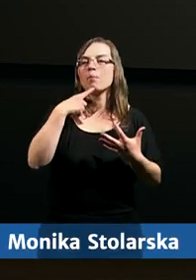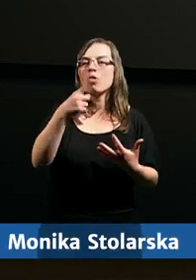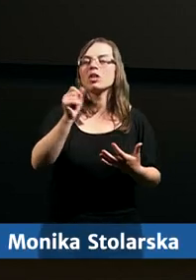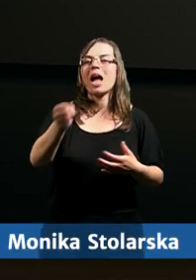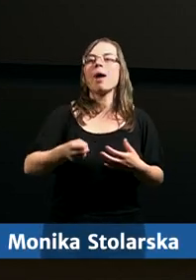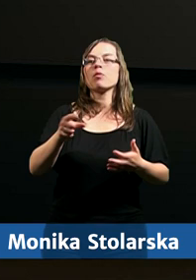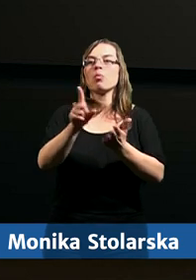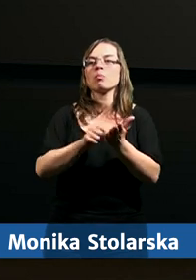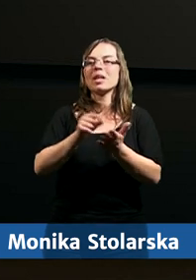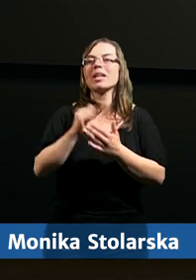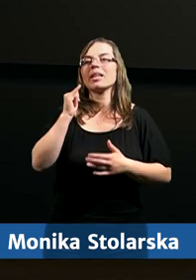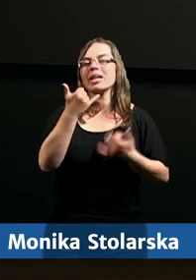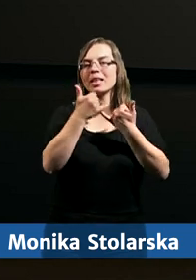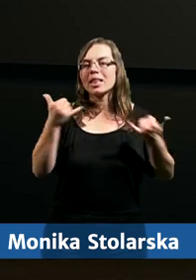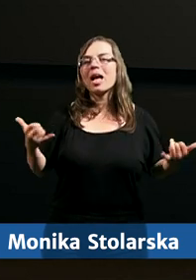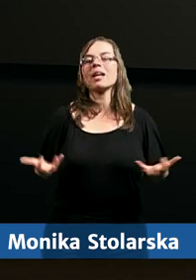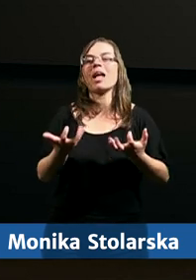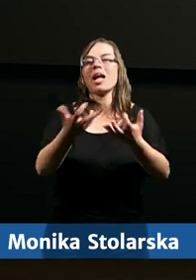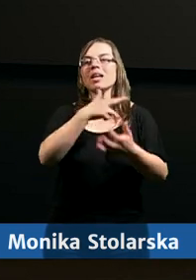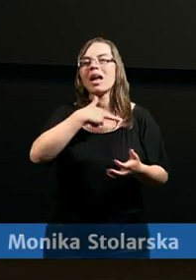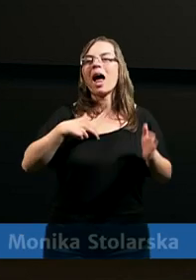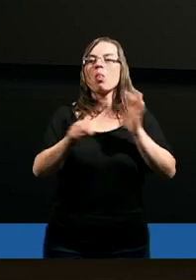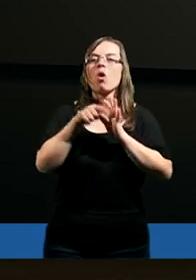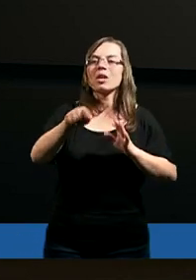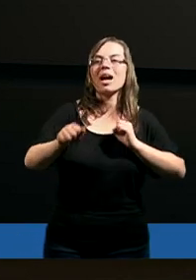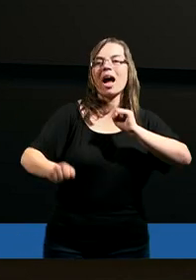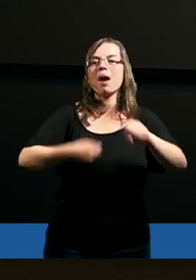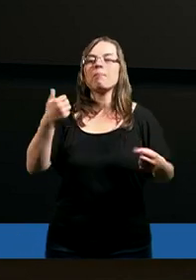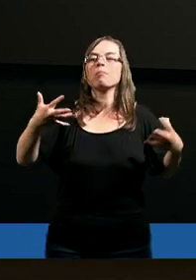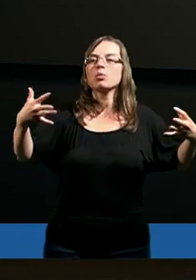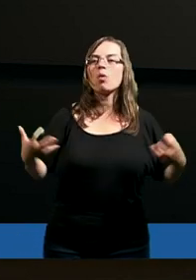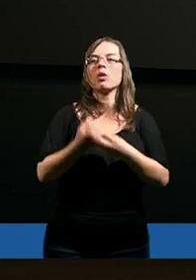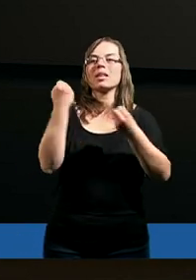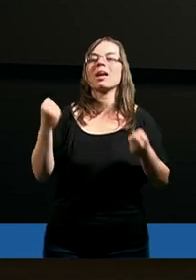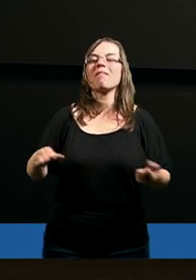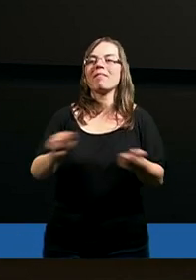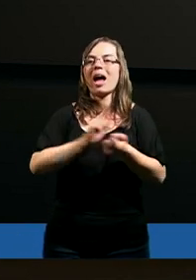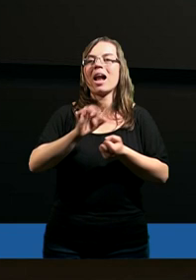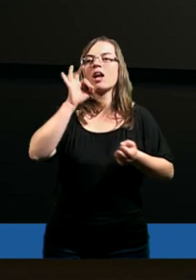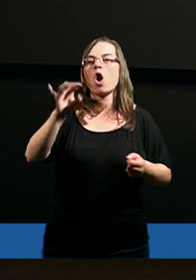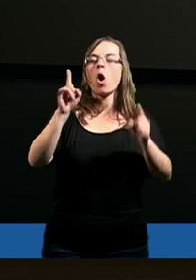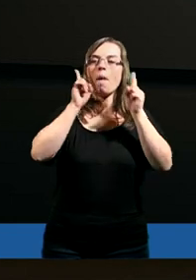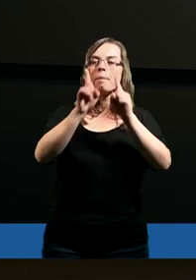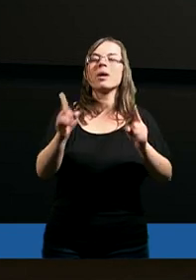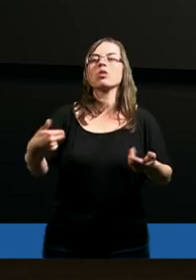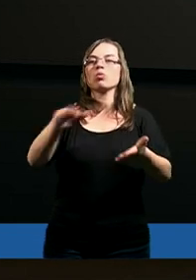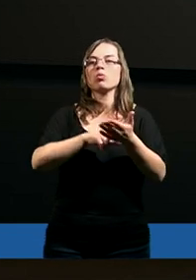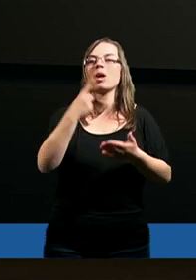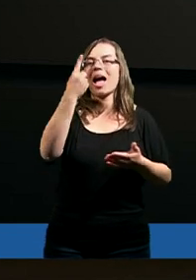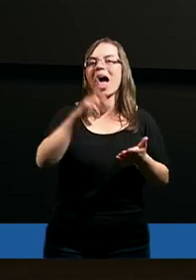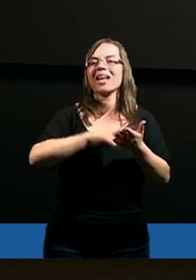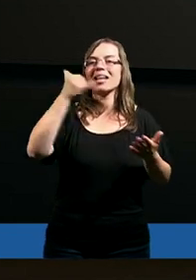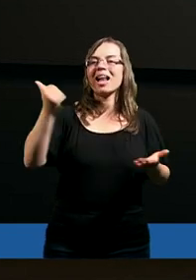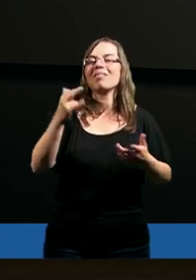chcę powiedzieć, że apostoł Piotr i inni zachęcają nas do tego, byśmy podjęli walkę o prawdę, która